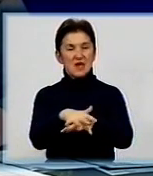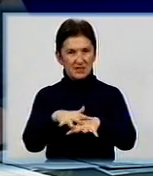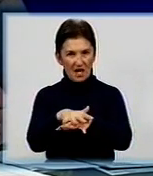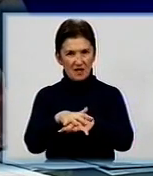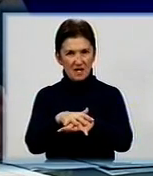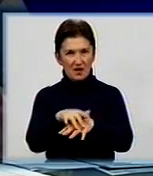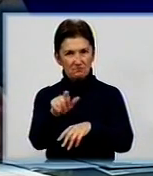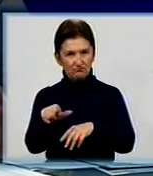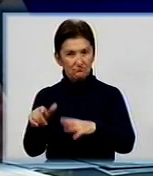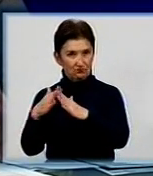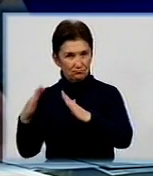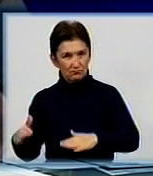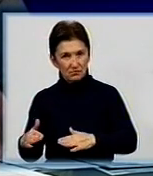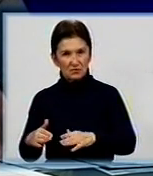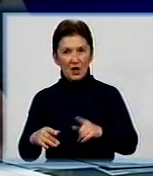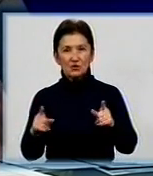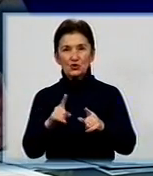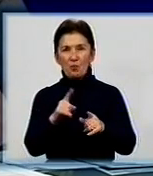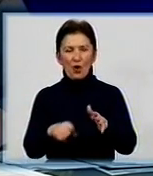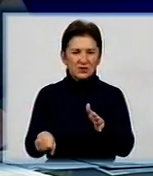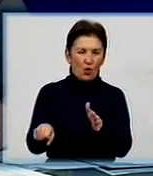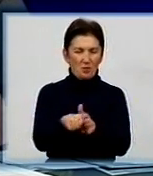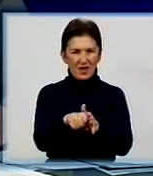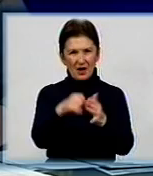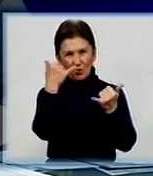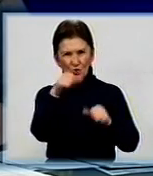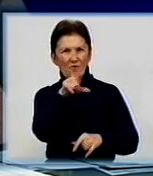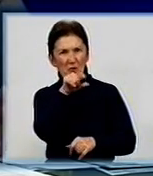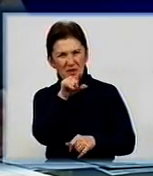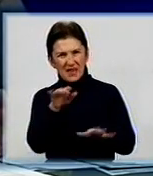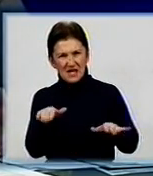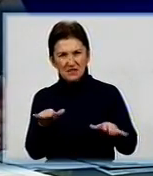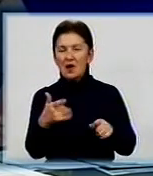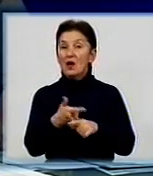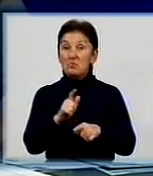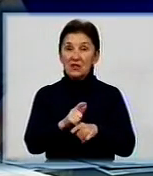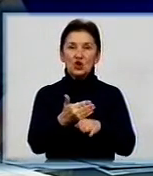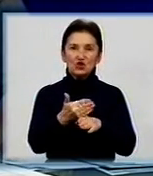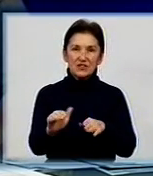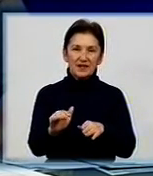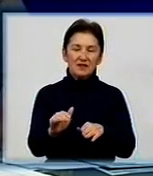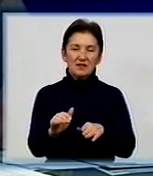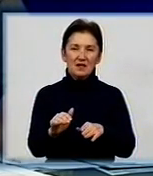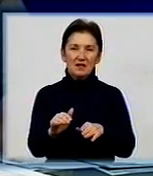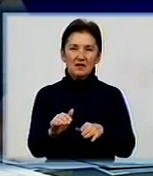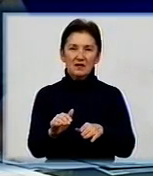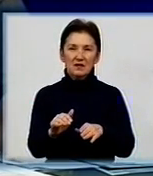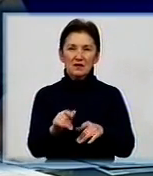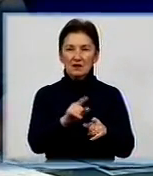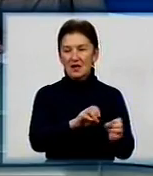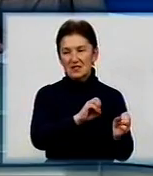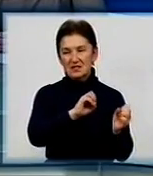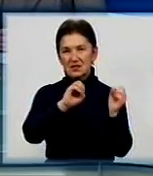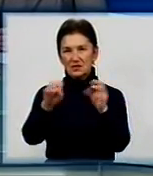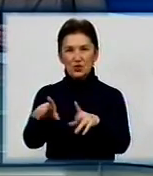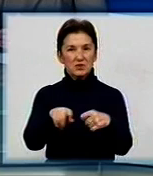стосується реалізації на забій худоби та птиці, ситуація дещо інакша, тому що більша частина тварин, яка здається на забій